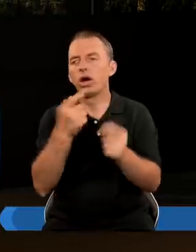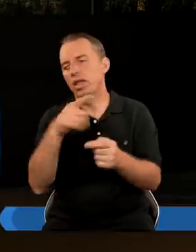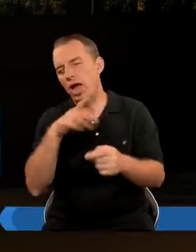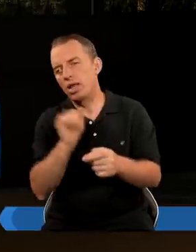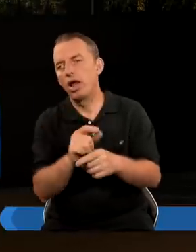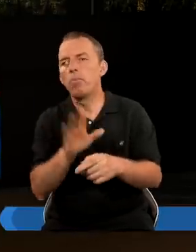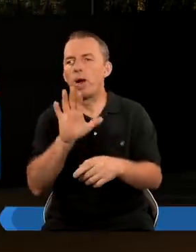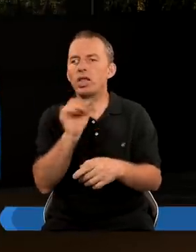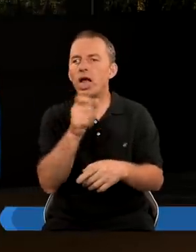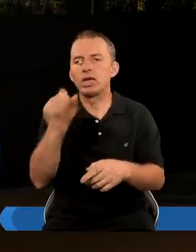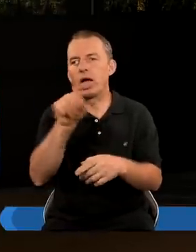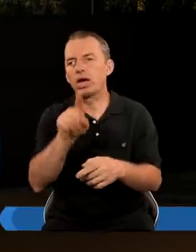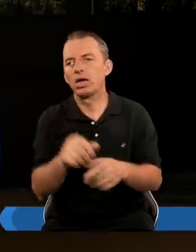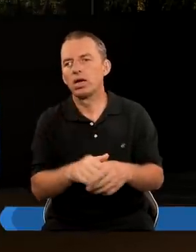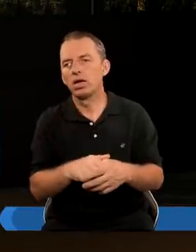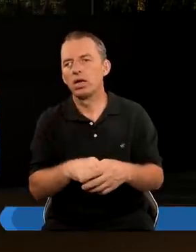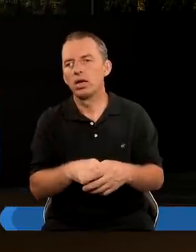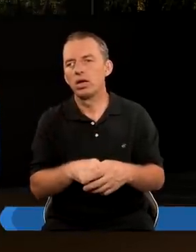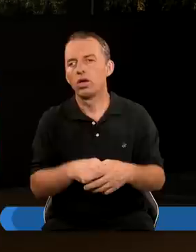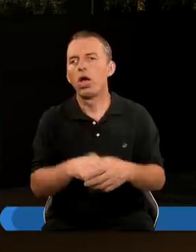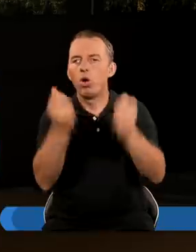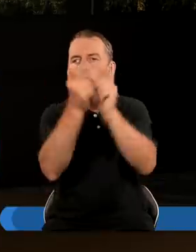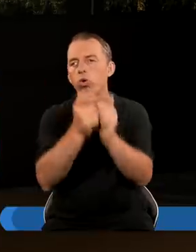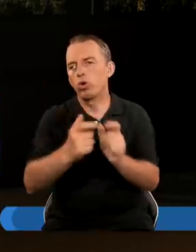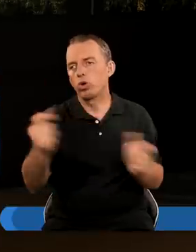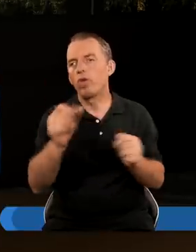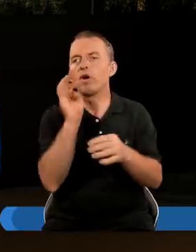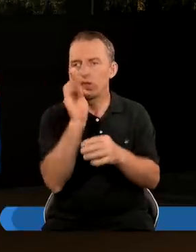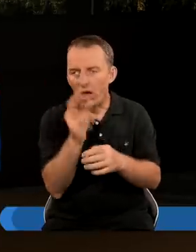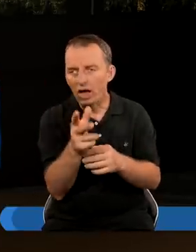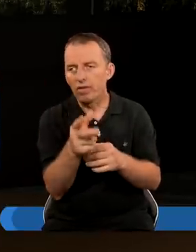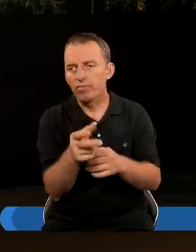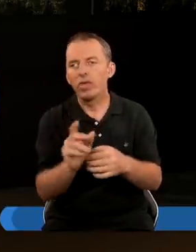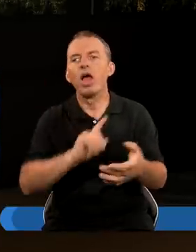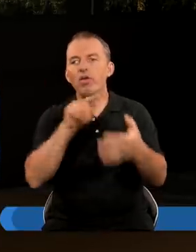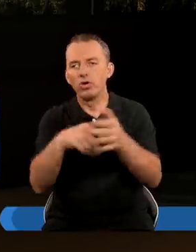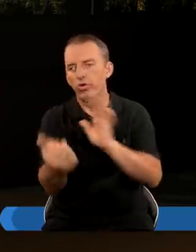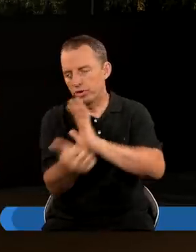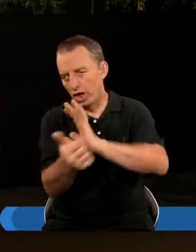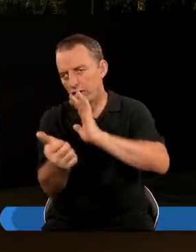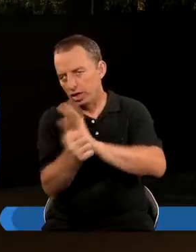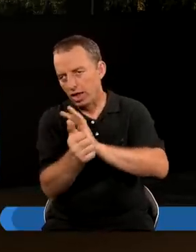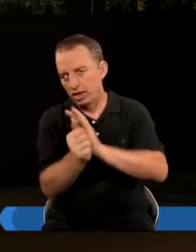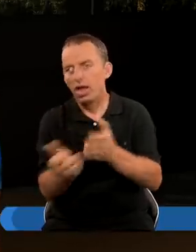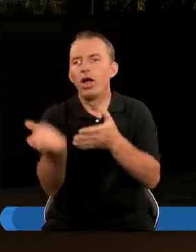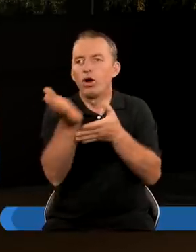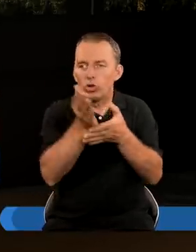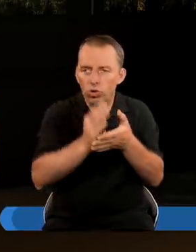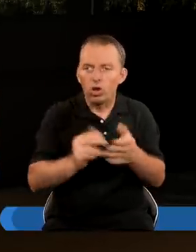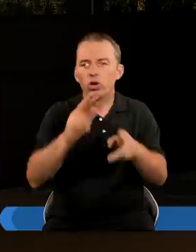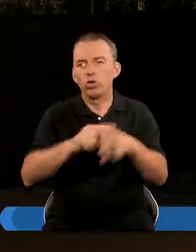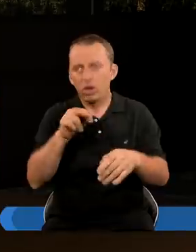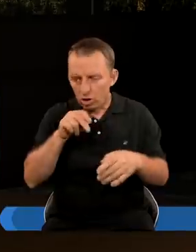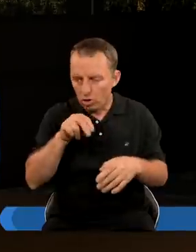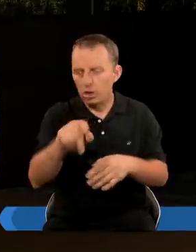księdze Daniela Baltazar Ucztował Ucztował Tak I właśnie w szesnastym rozdziale Do